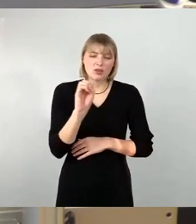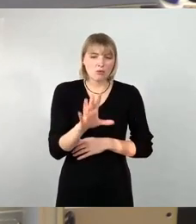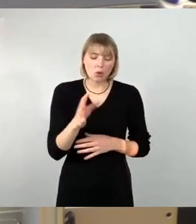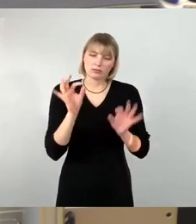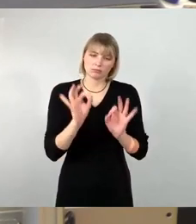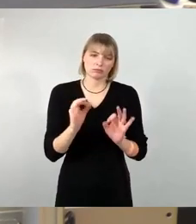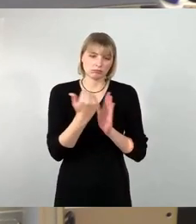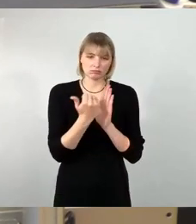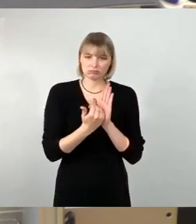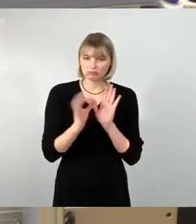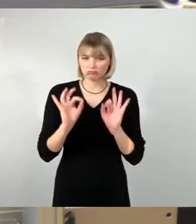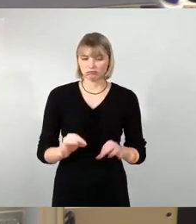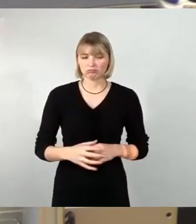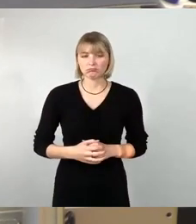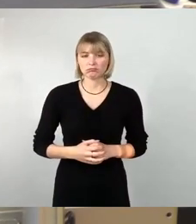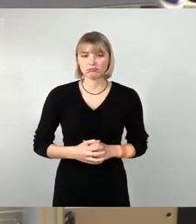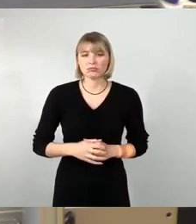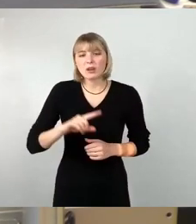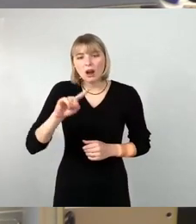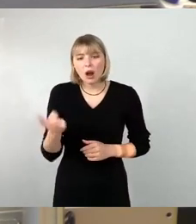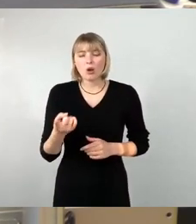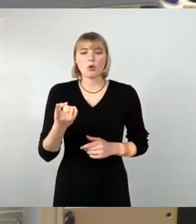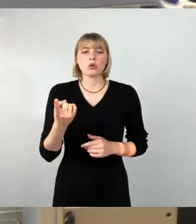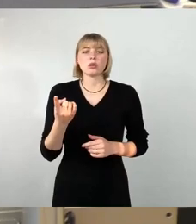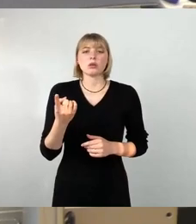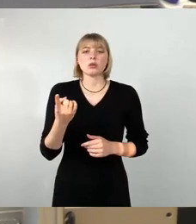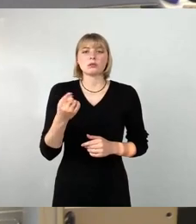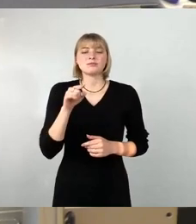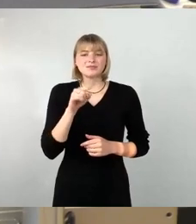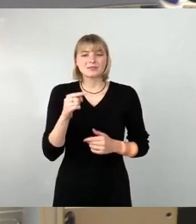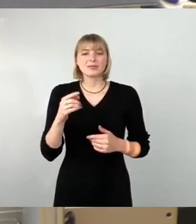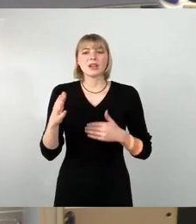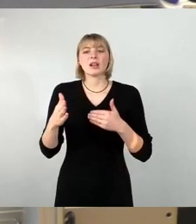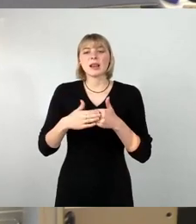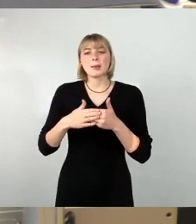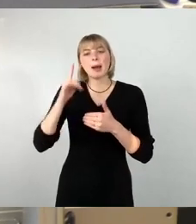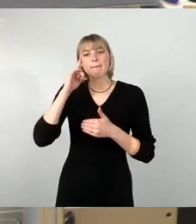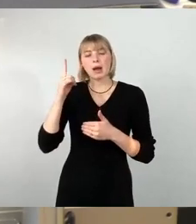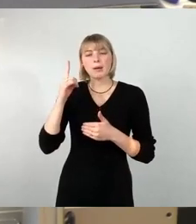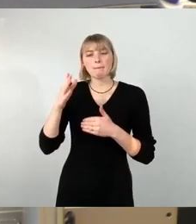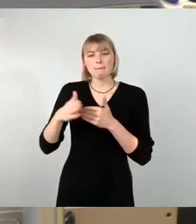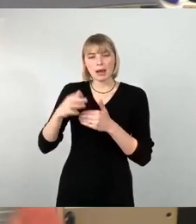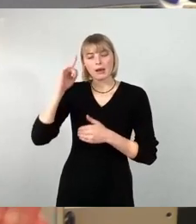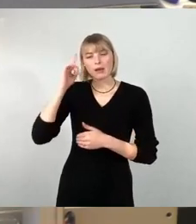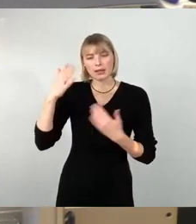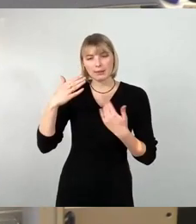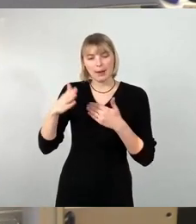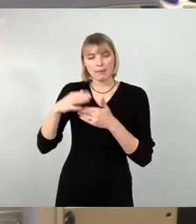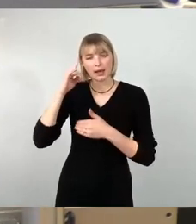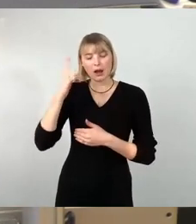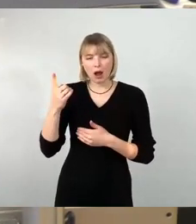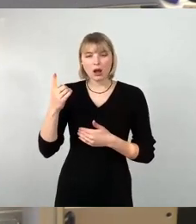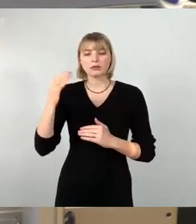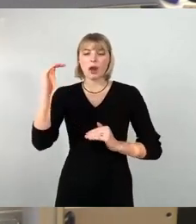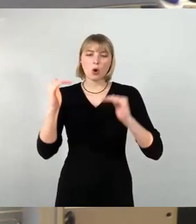Insbesondere auch die Zusammensetzung dieses Klimabeirats ist sehr ausgewogen. Wir haben Vertreterinnen der